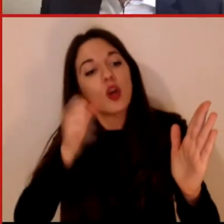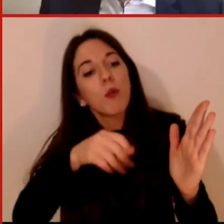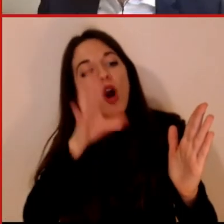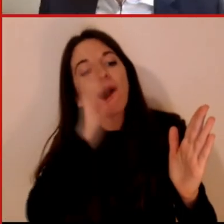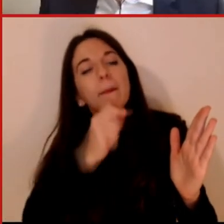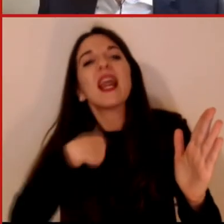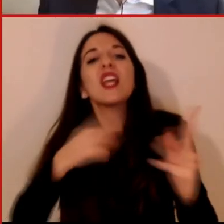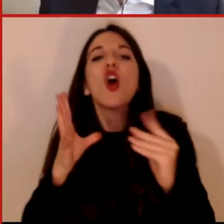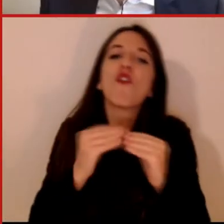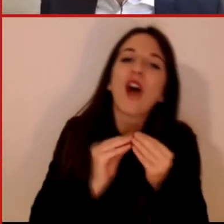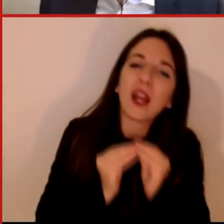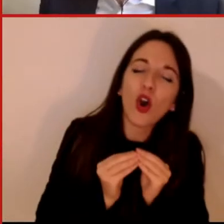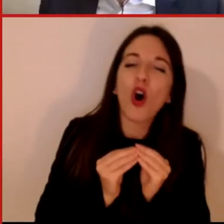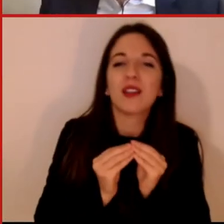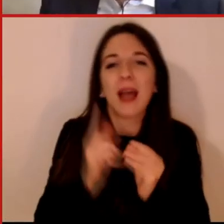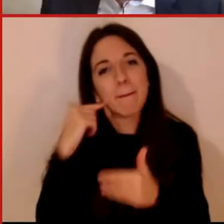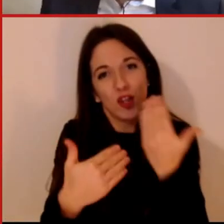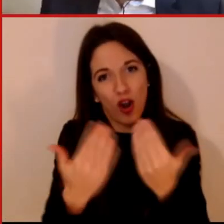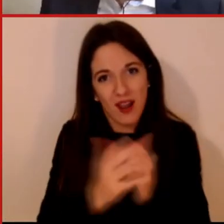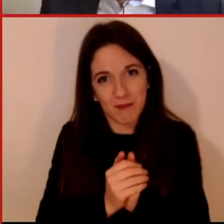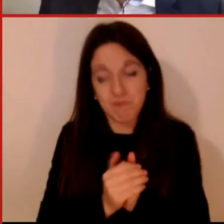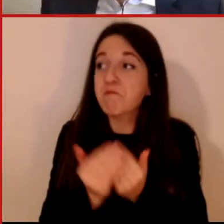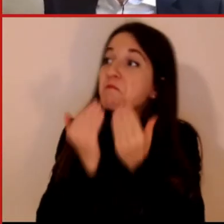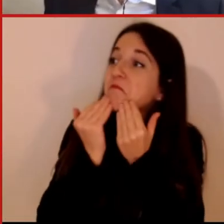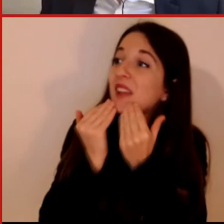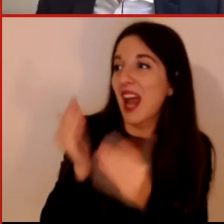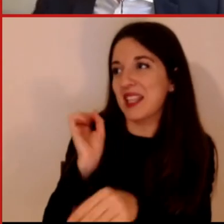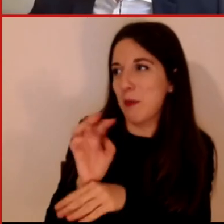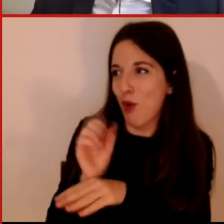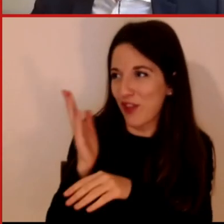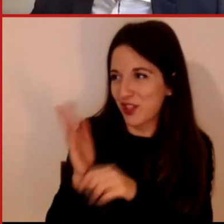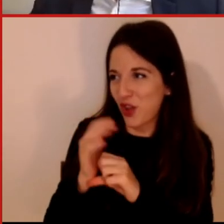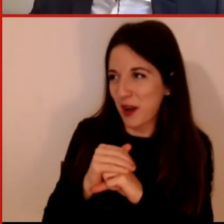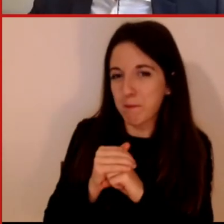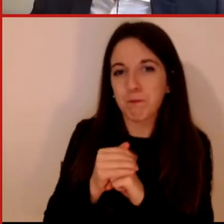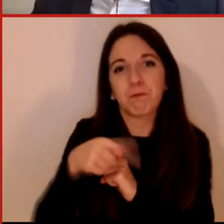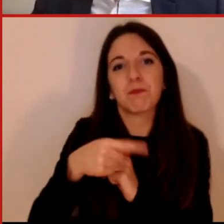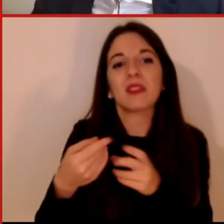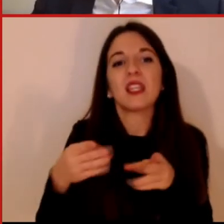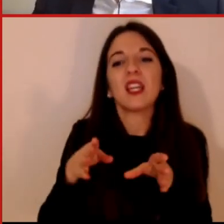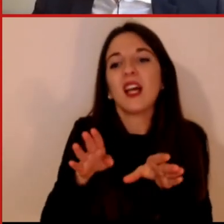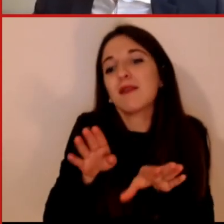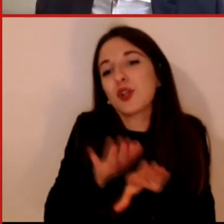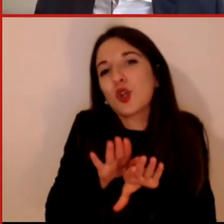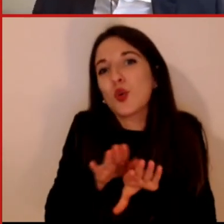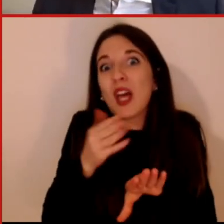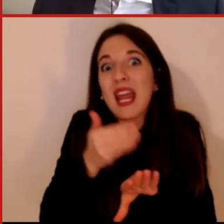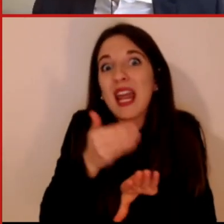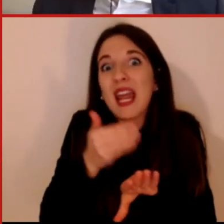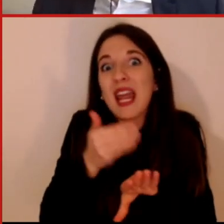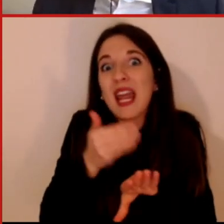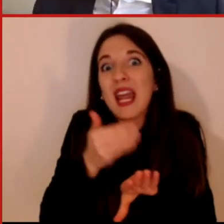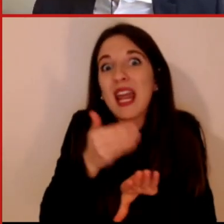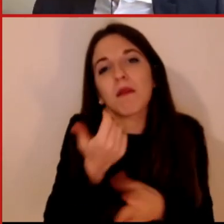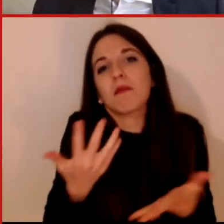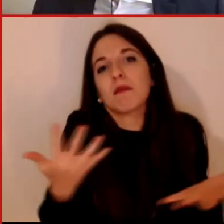Grazie davvero professore, concludiamo con qualche minuto di ritardo e chiedo scusa per questo ritardo, ma ci